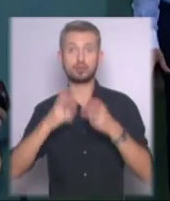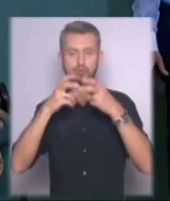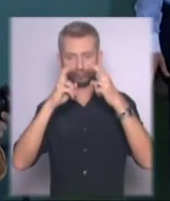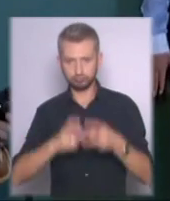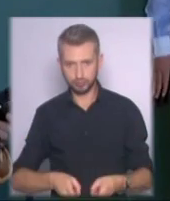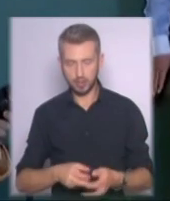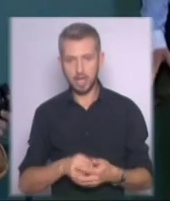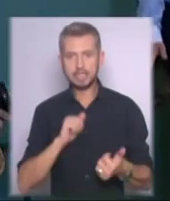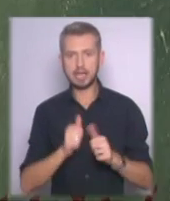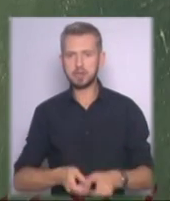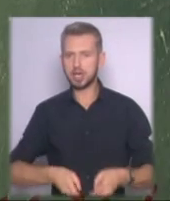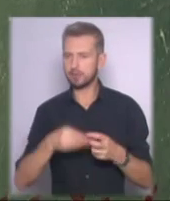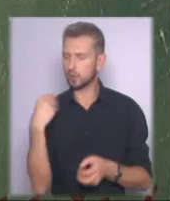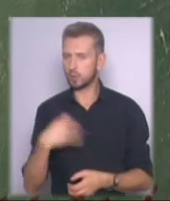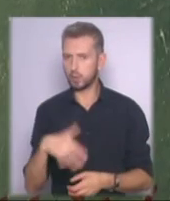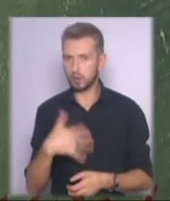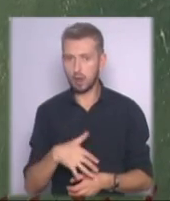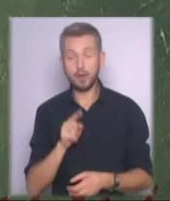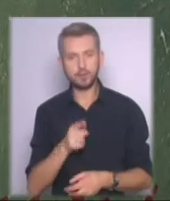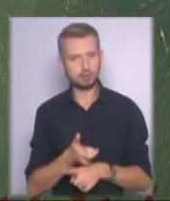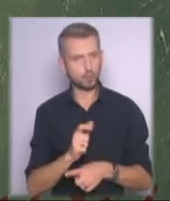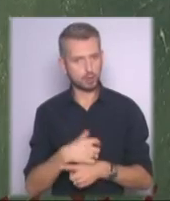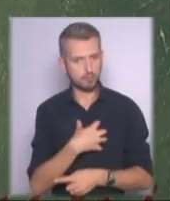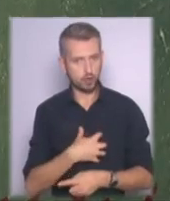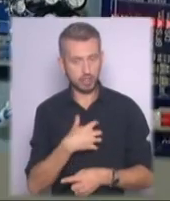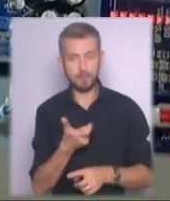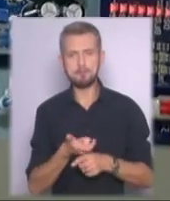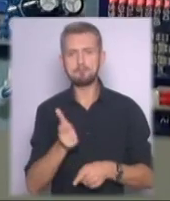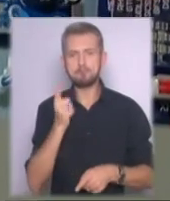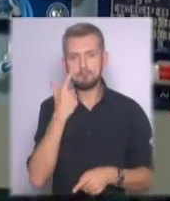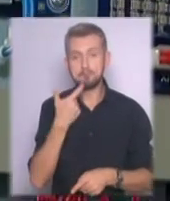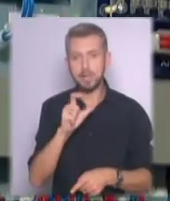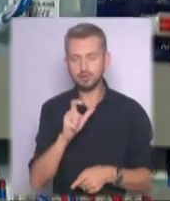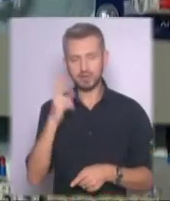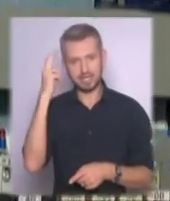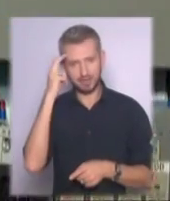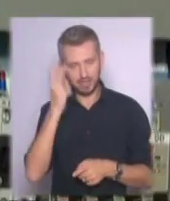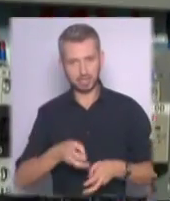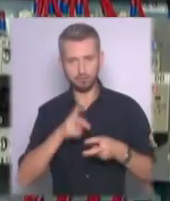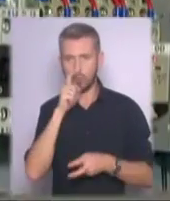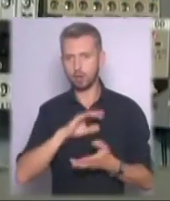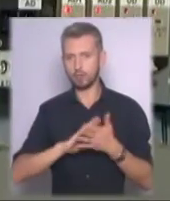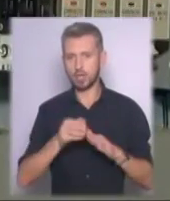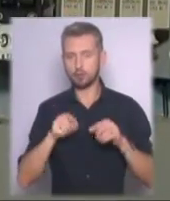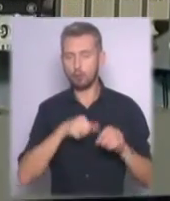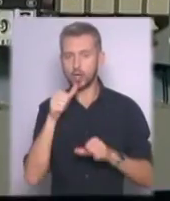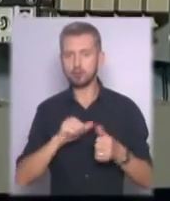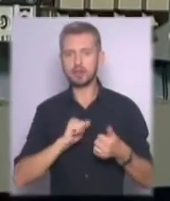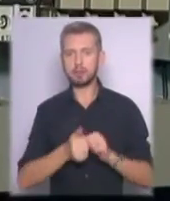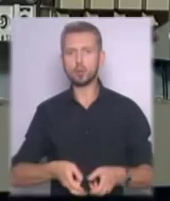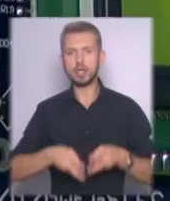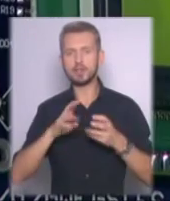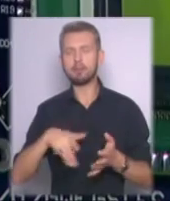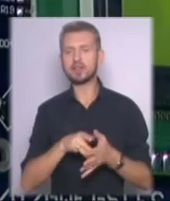Заміна ліфтів – справа дороговартісна, утім нагальна. Більше стоїшних ліфтів у поганому стані. Цьогоріч на заміну підйомників міська влада